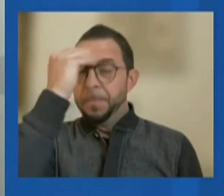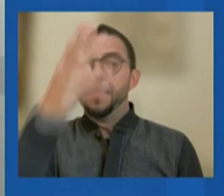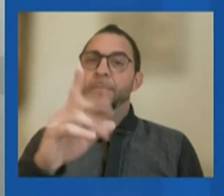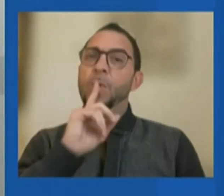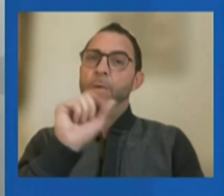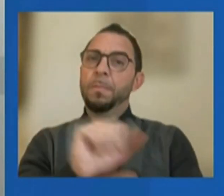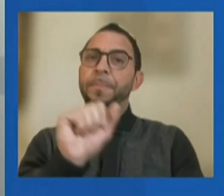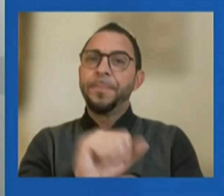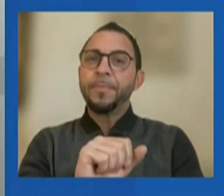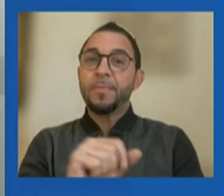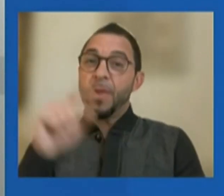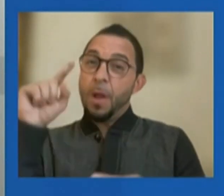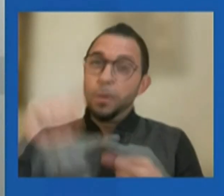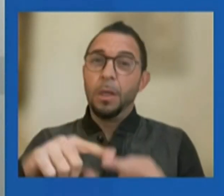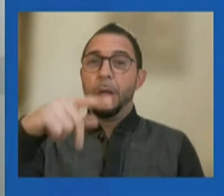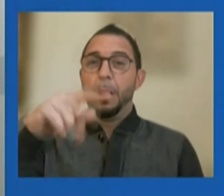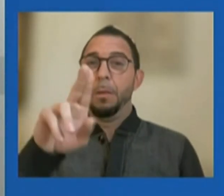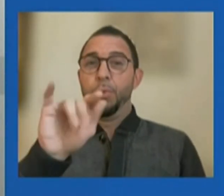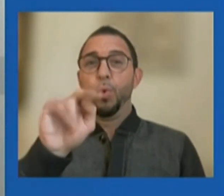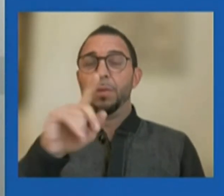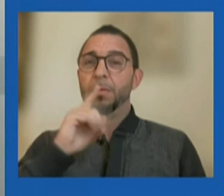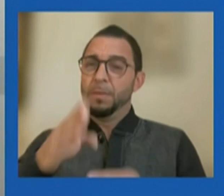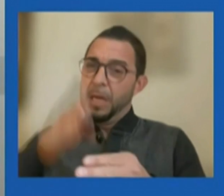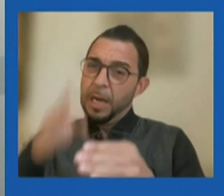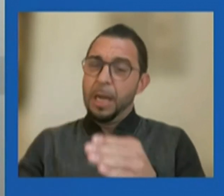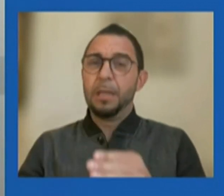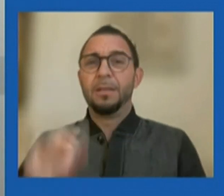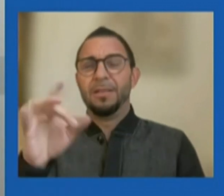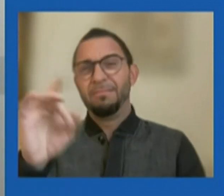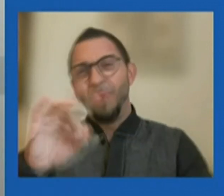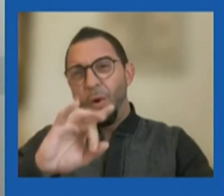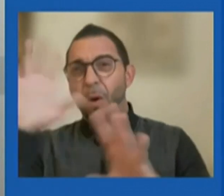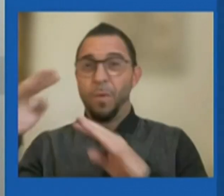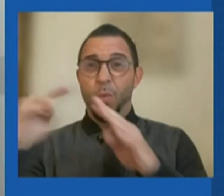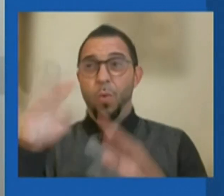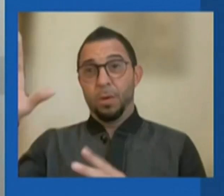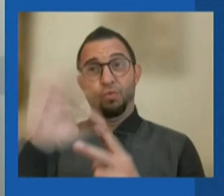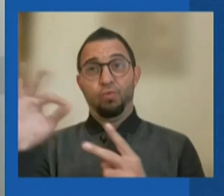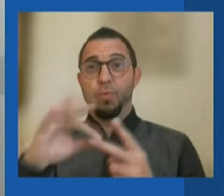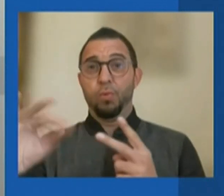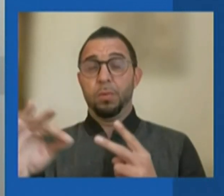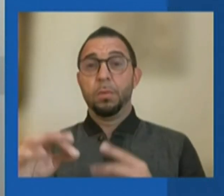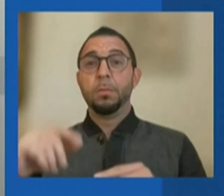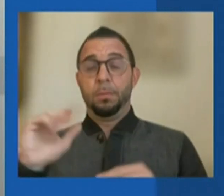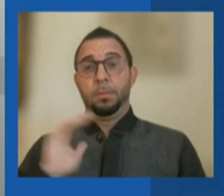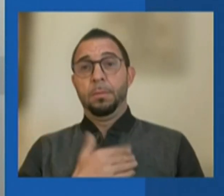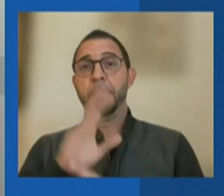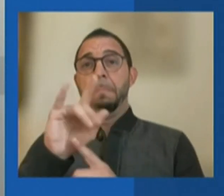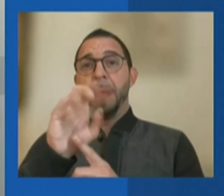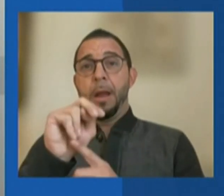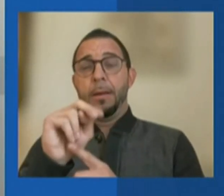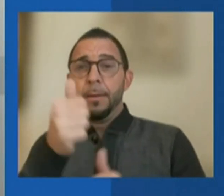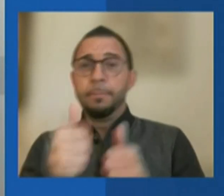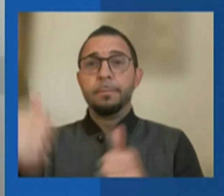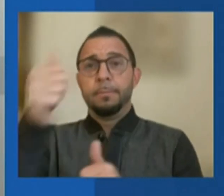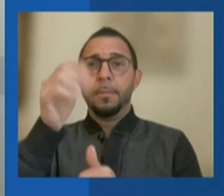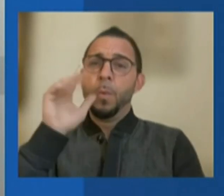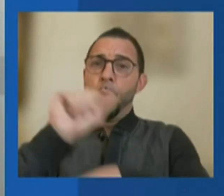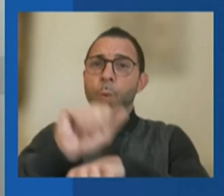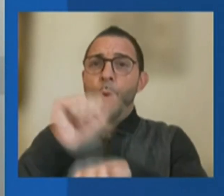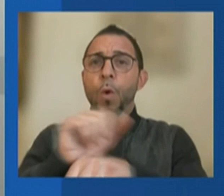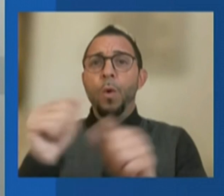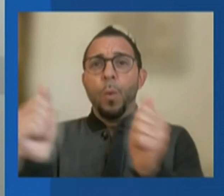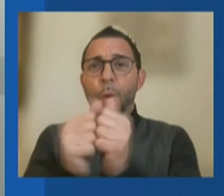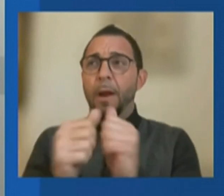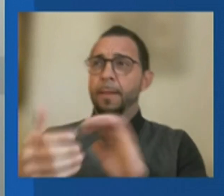или продолжением финансирования путинской жестокой войны. В то же время мы мобилизуем силу международного сотрудничества для смягчения экономических